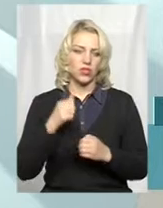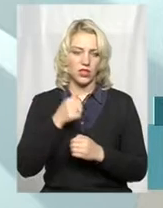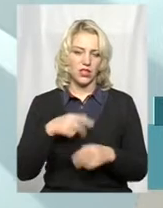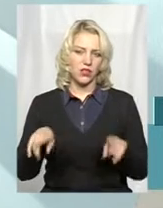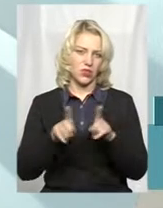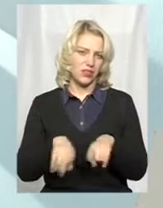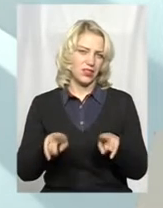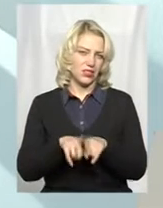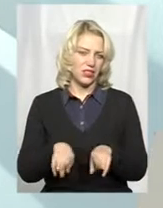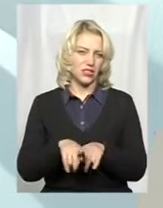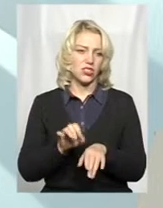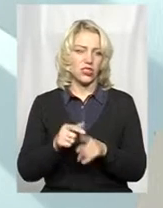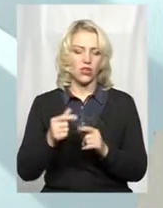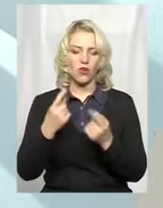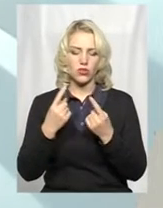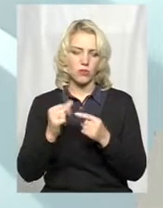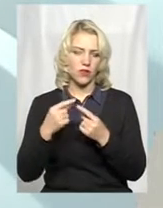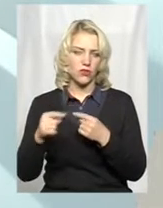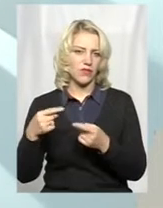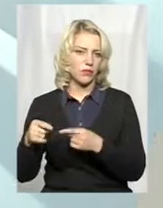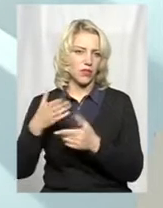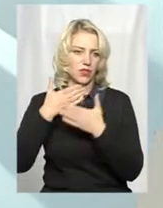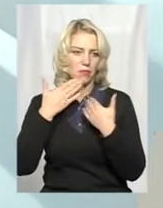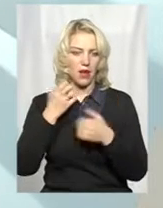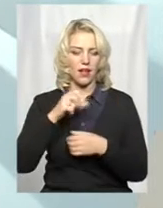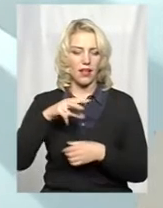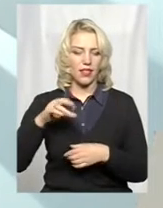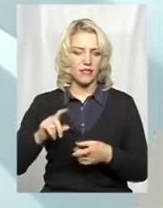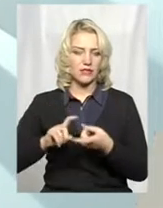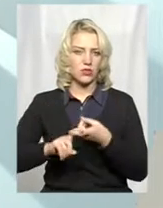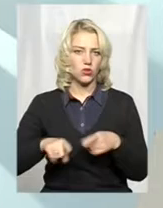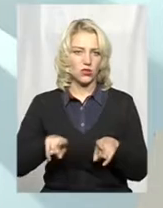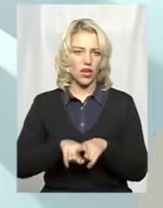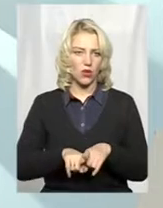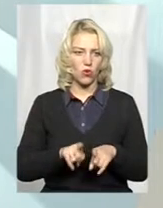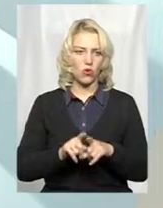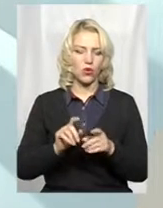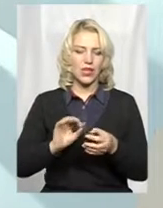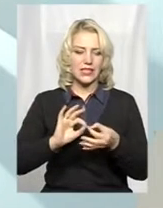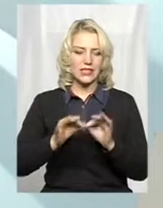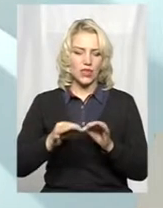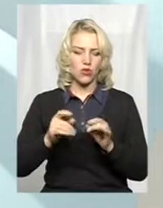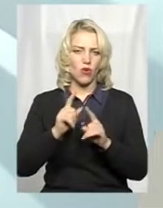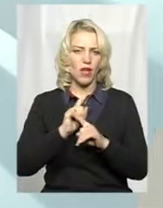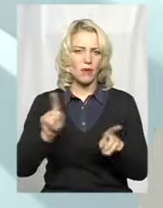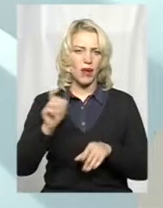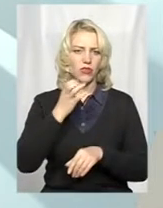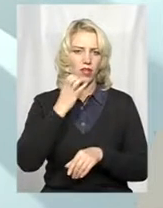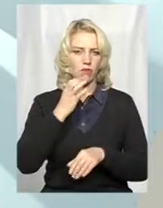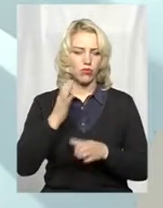одні ті ж, особливих таких відмінностей немає. Але в зв'язку з такою складною аномально теплою погодою цієї осені,